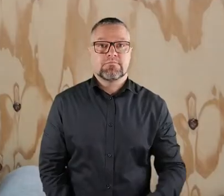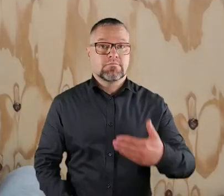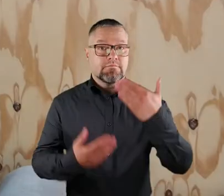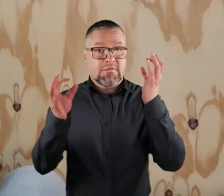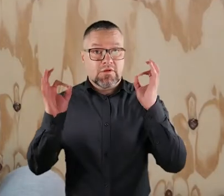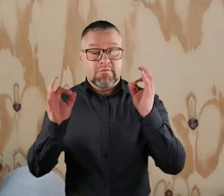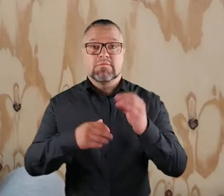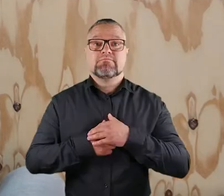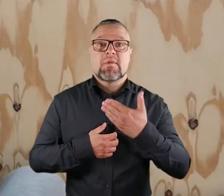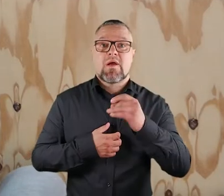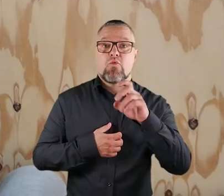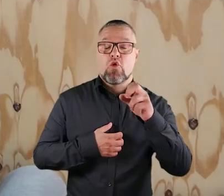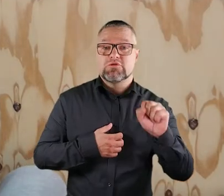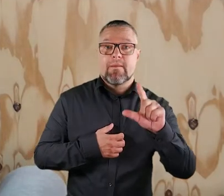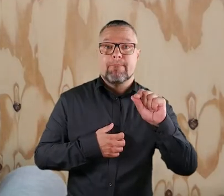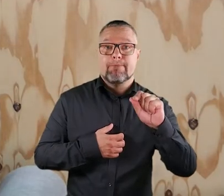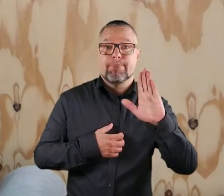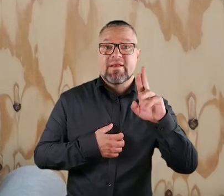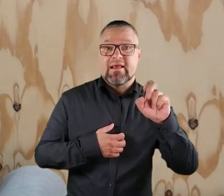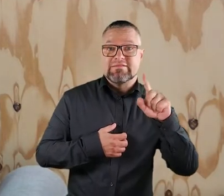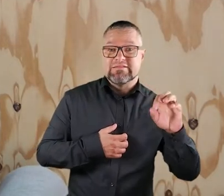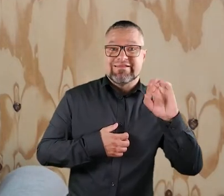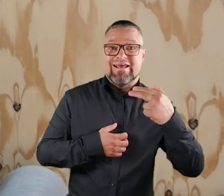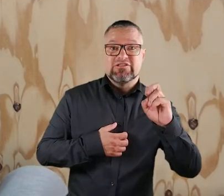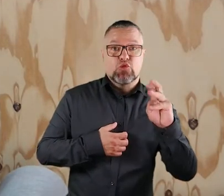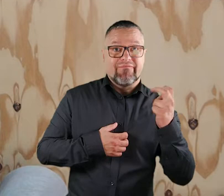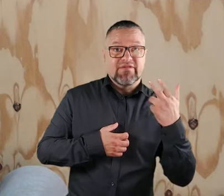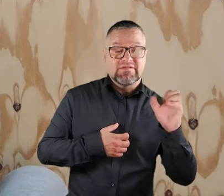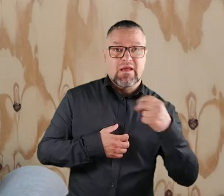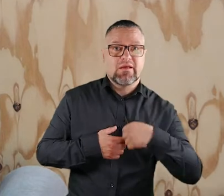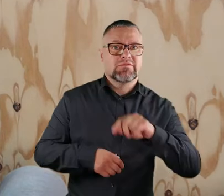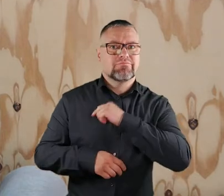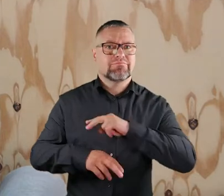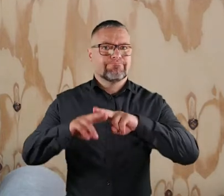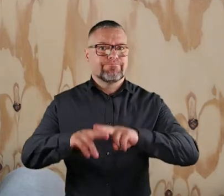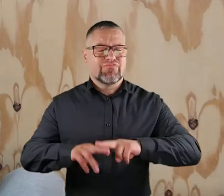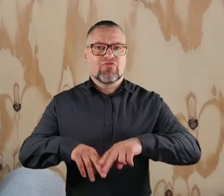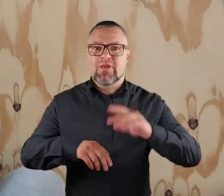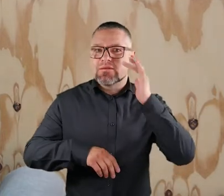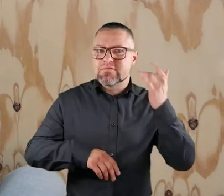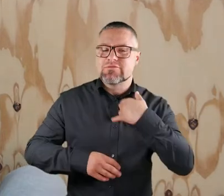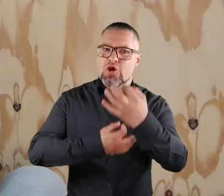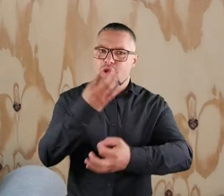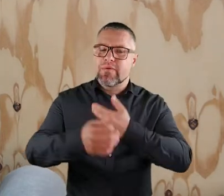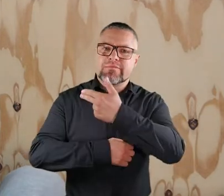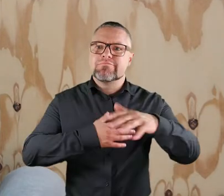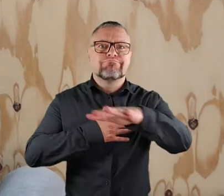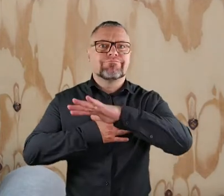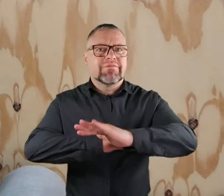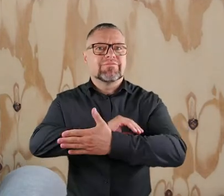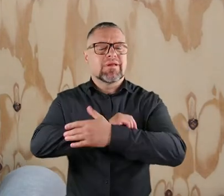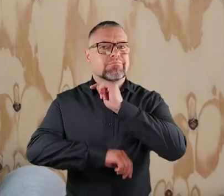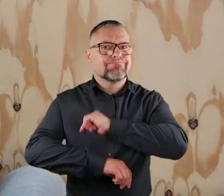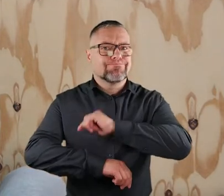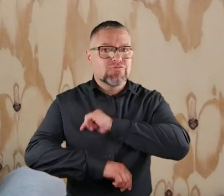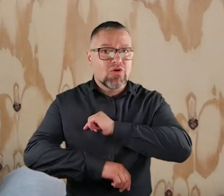Dzień dobry, nazywam się Małgosia Bryza Stanisławska, jestem psychologiem Fundacji Skierka. Chciałam Państwu opowiedzieć o różnych projektach właśnie w obszarze